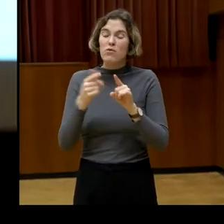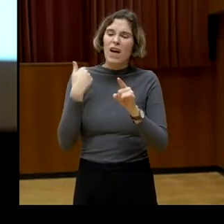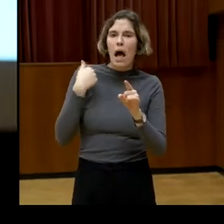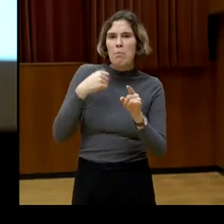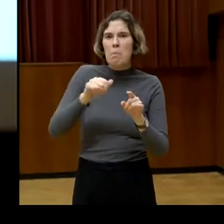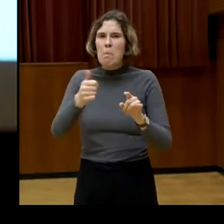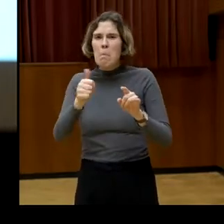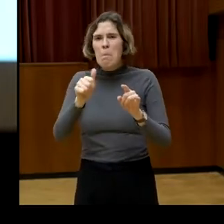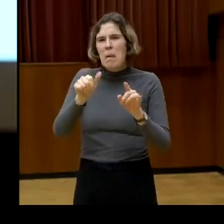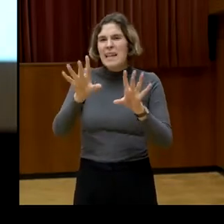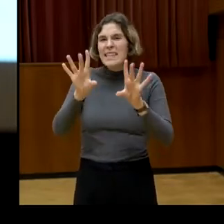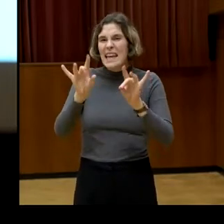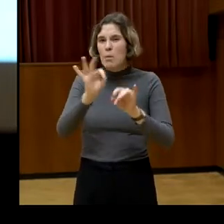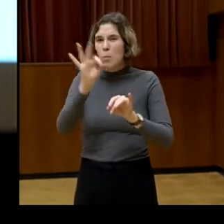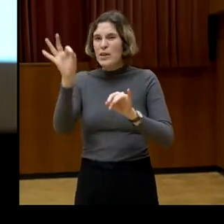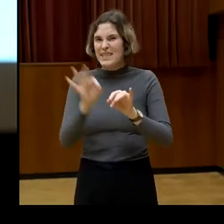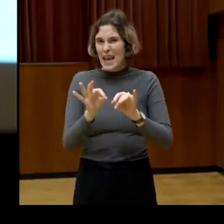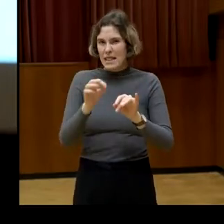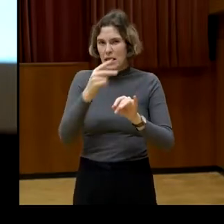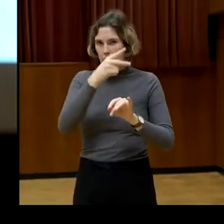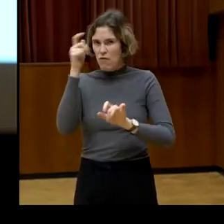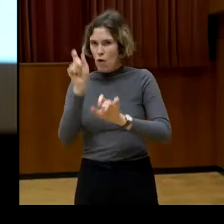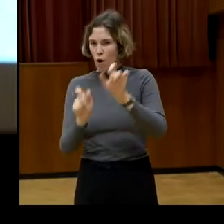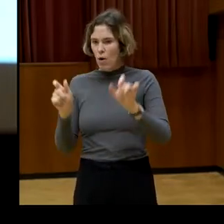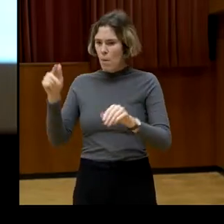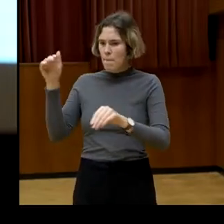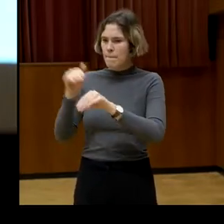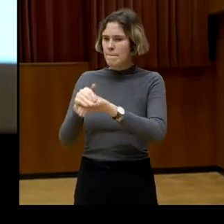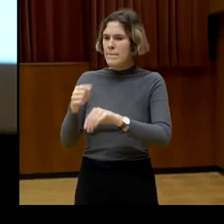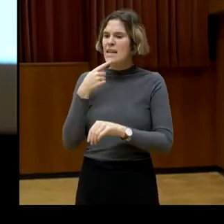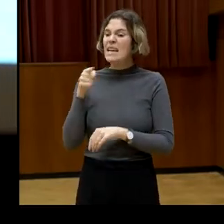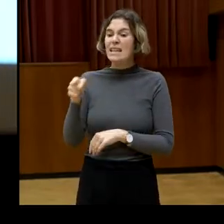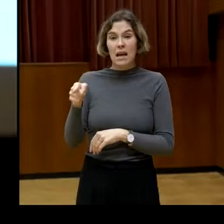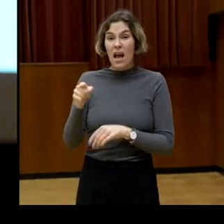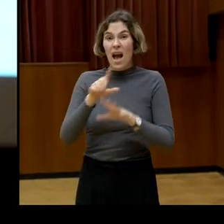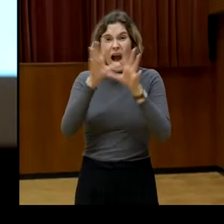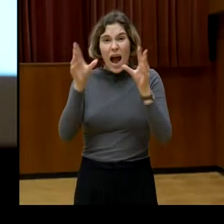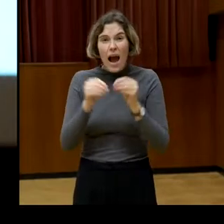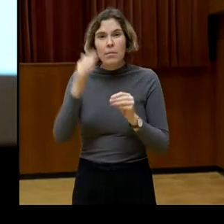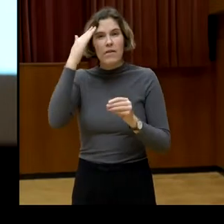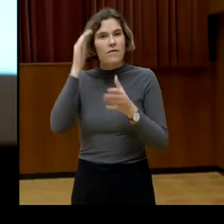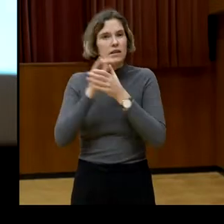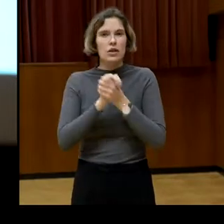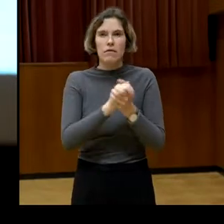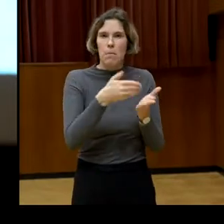Bevölkerung, die wirklich Wissenschaft über mehrere Bereiche hin kategorisch ablehnt.